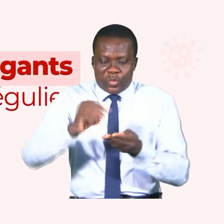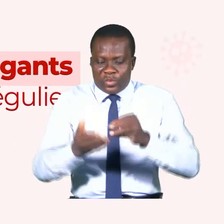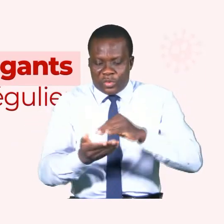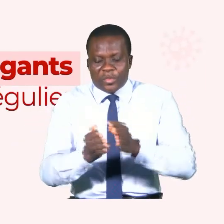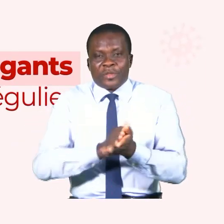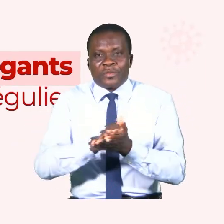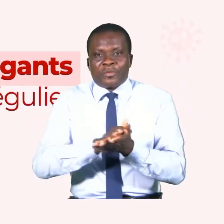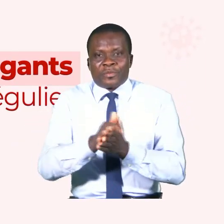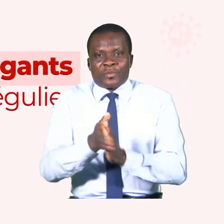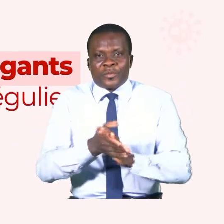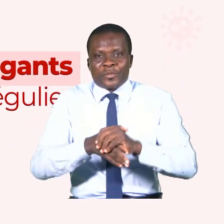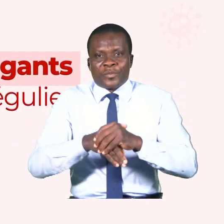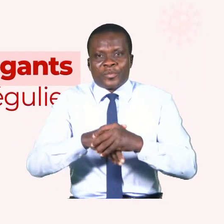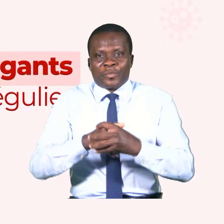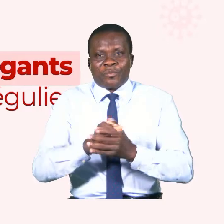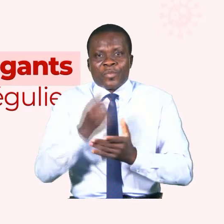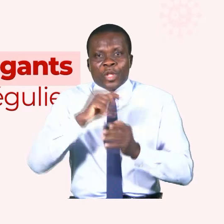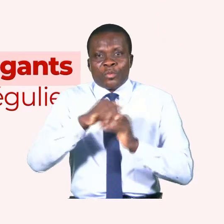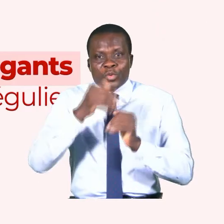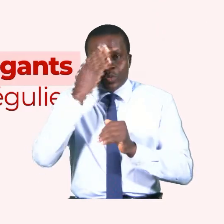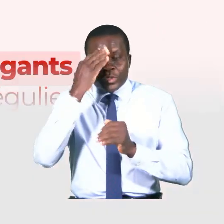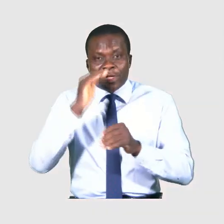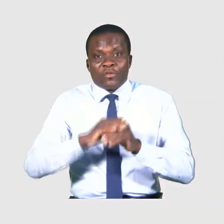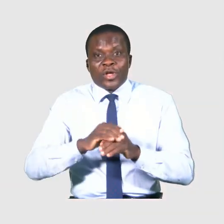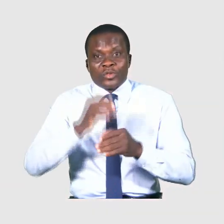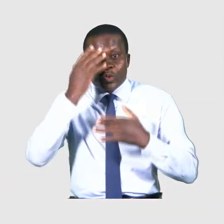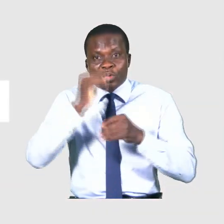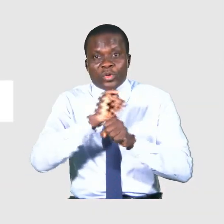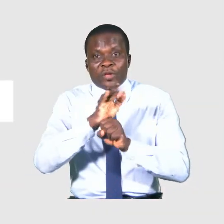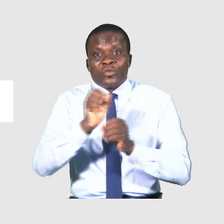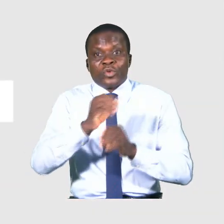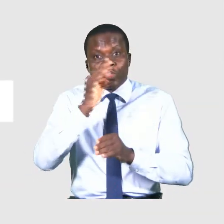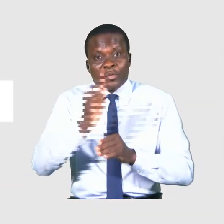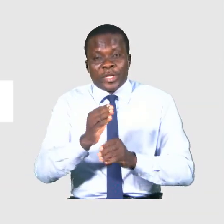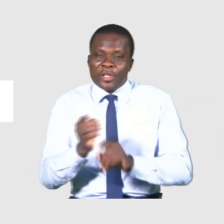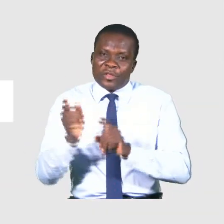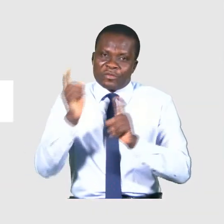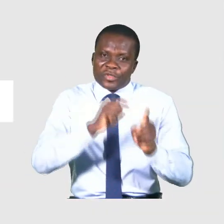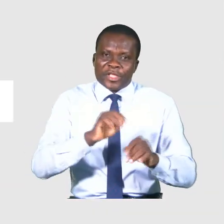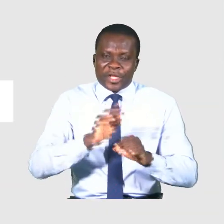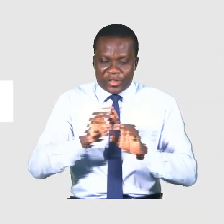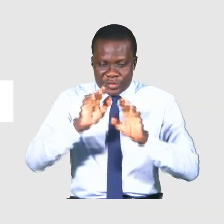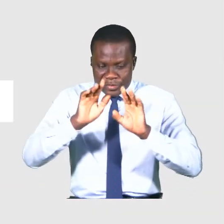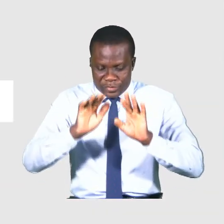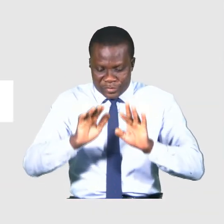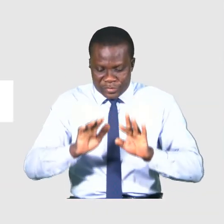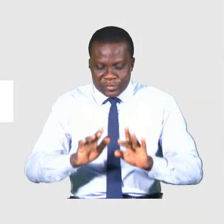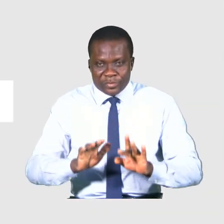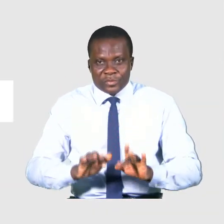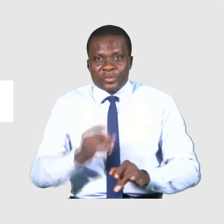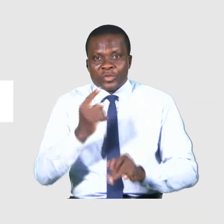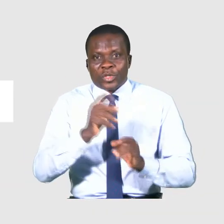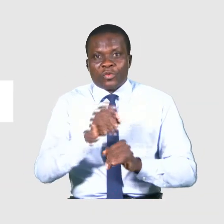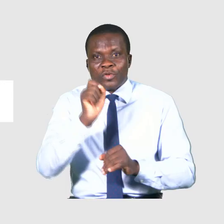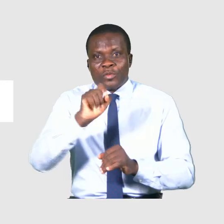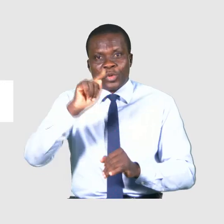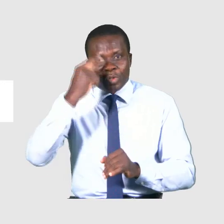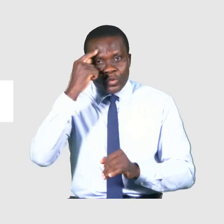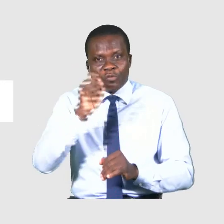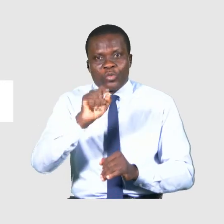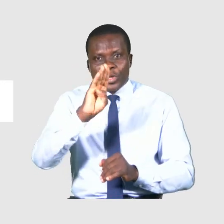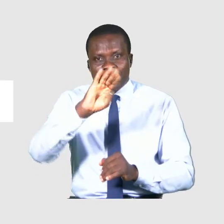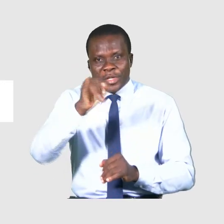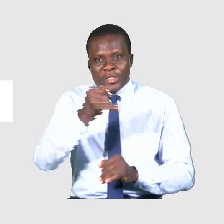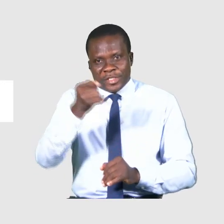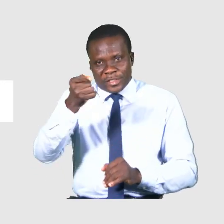hydroalcoolique. Pour tout savoir sur l'épidémie du coronavirus au Bénin, rendez-vous sur le site web www.gouv.bj